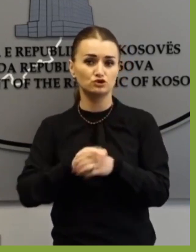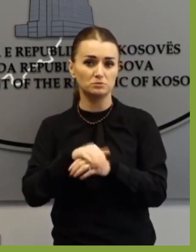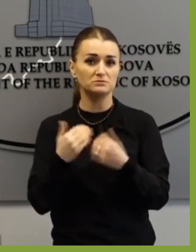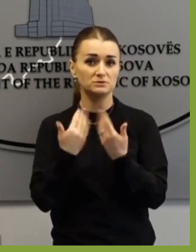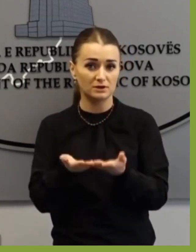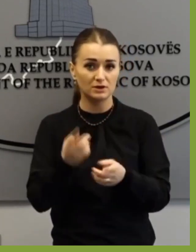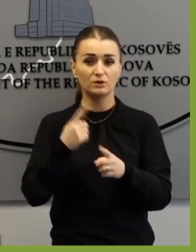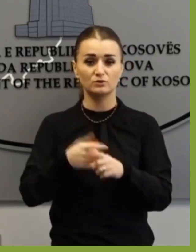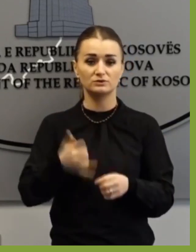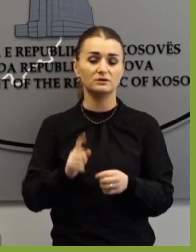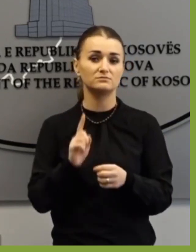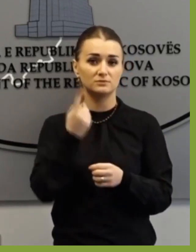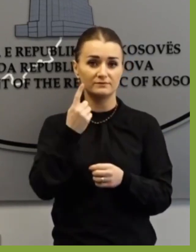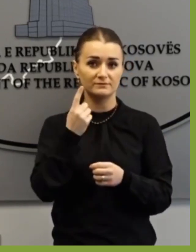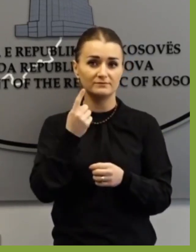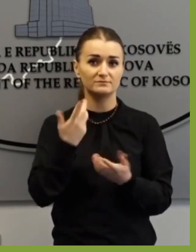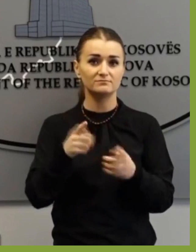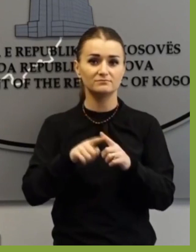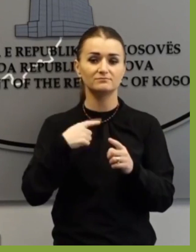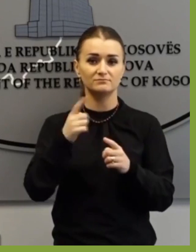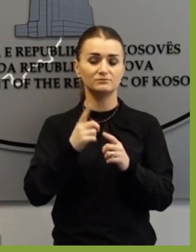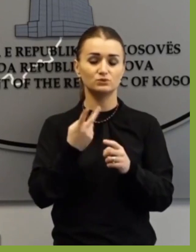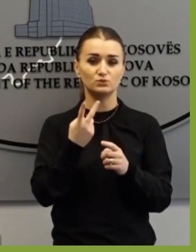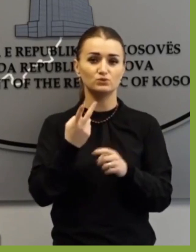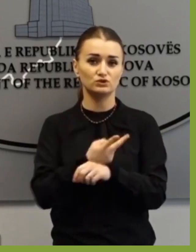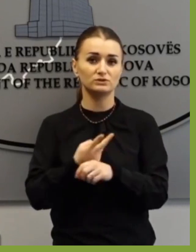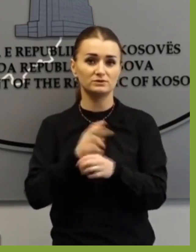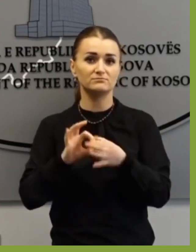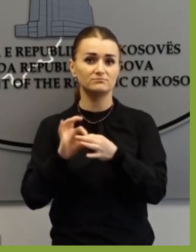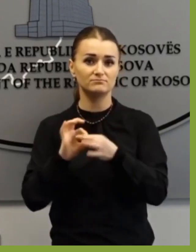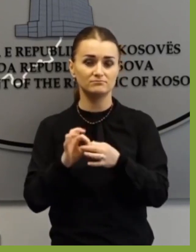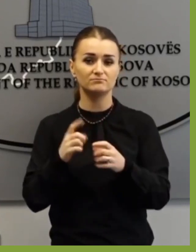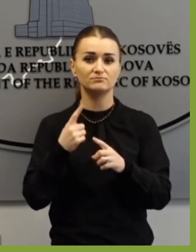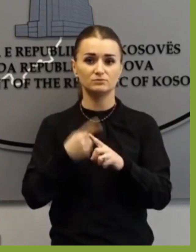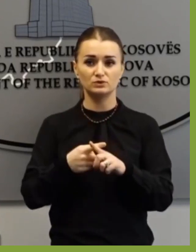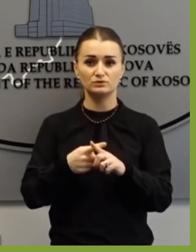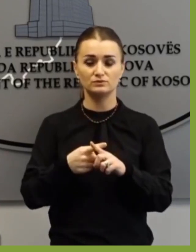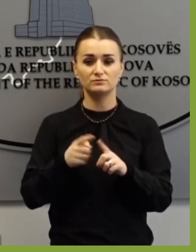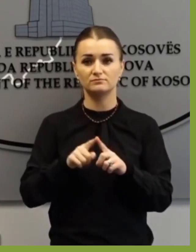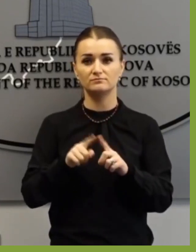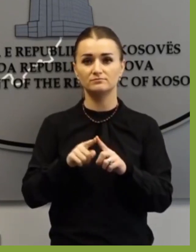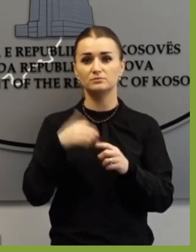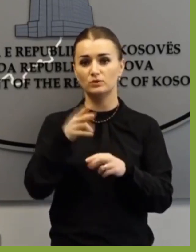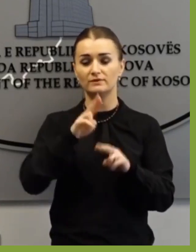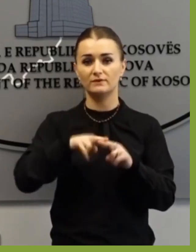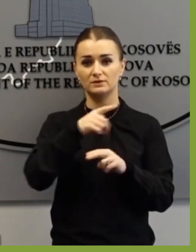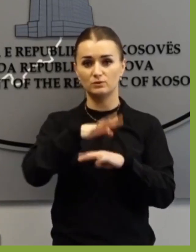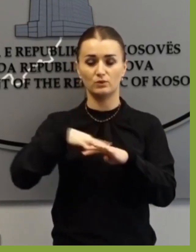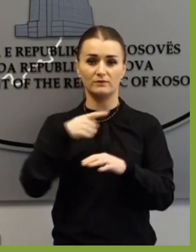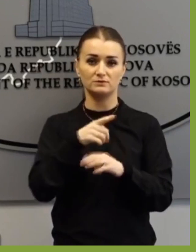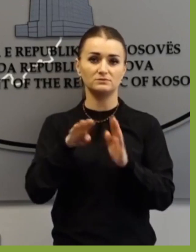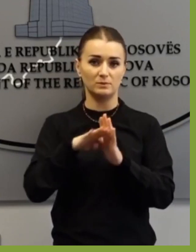që pra për hertëpar bët diçka konkrete e nivelit të tjilë ku edhe do të ratifikoët si marveshin ndërkomtare në Kuvendin e